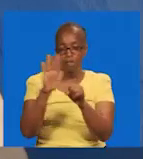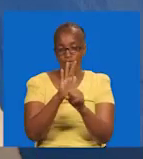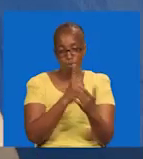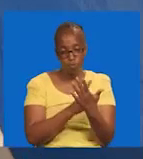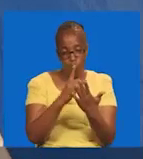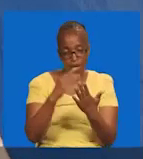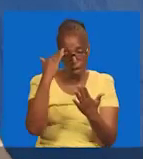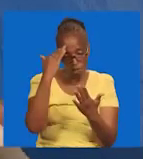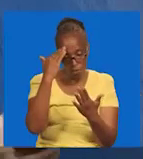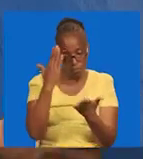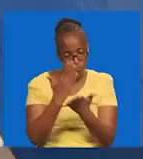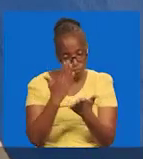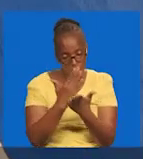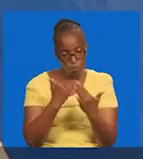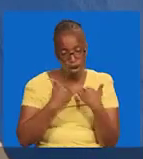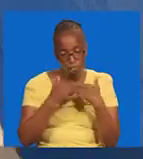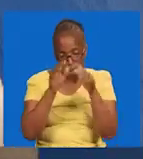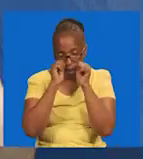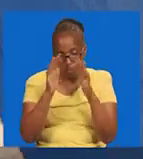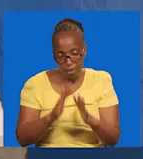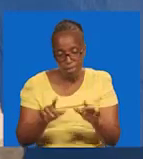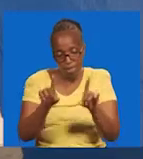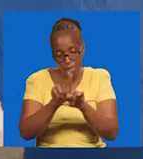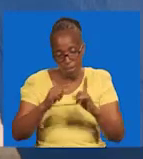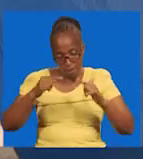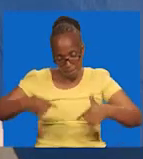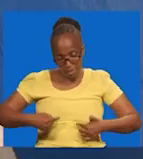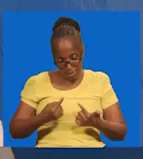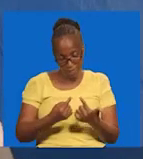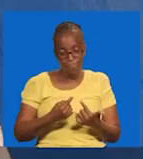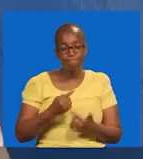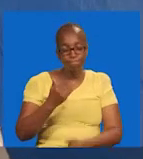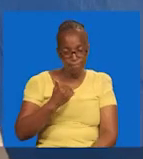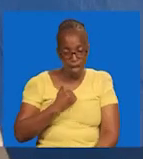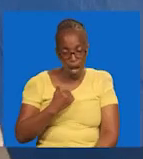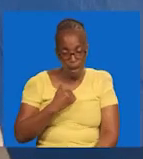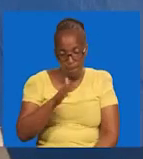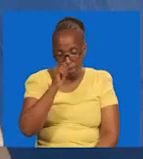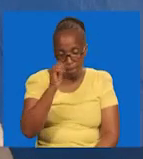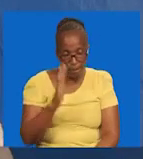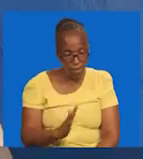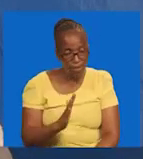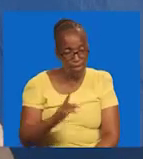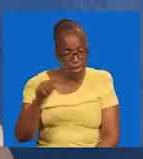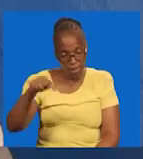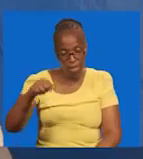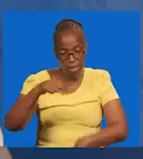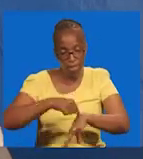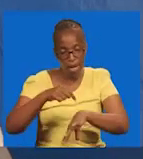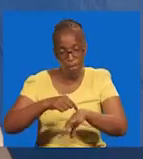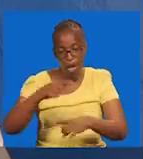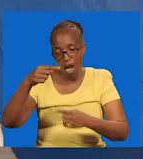Najua. Iyo wiki yote tumebarikiwa. Ata mimi ni naisi baraka za mwenyezi mungu. Ni meweza na kuamba tana.